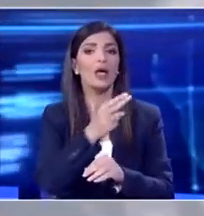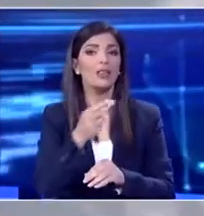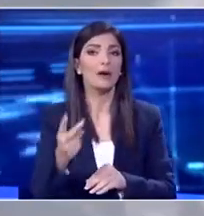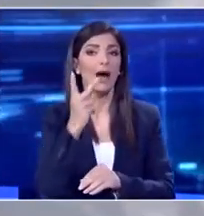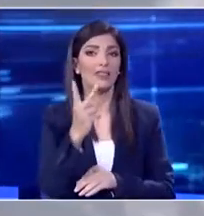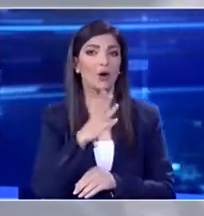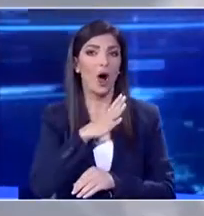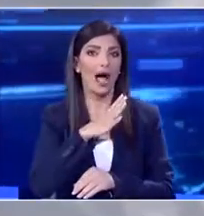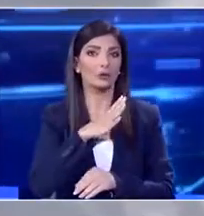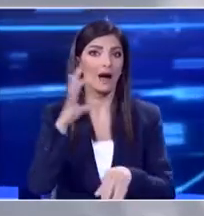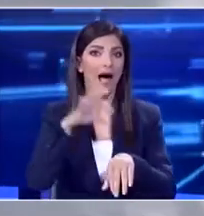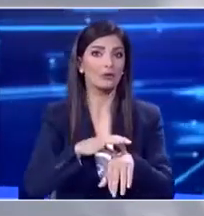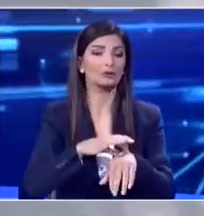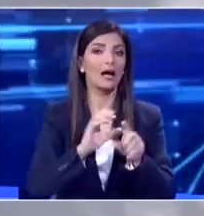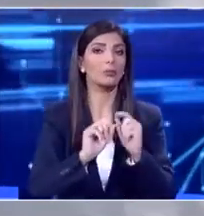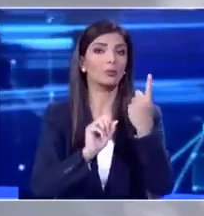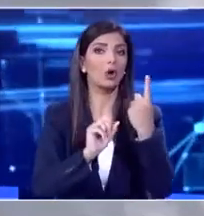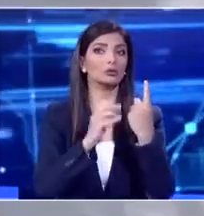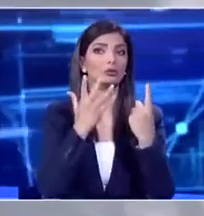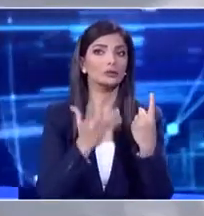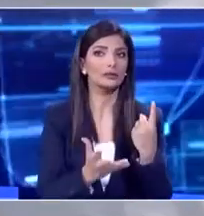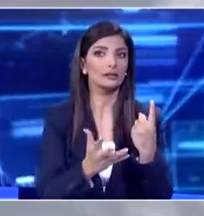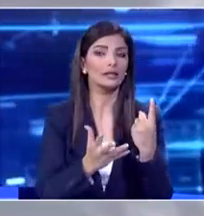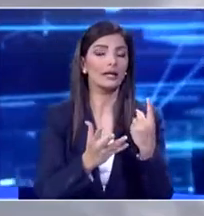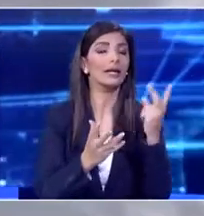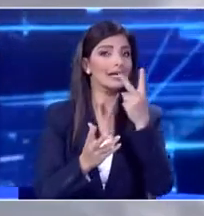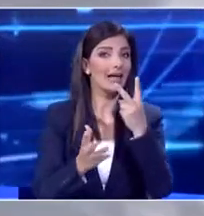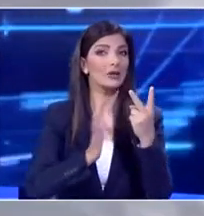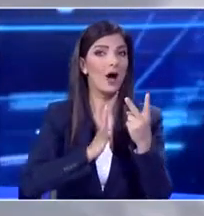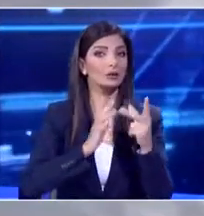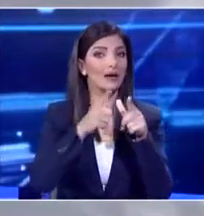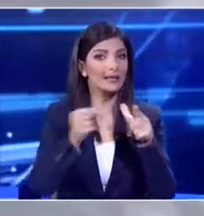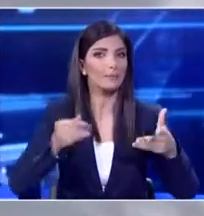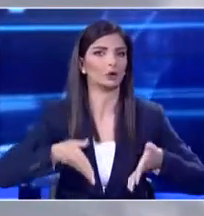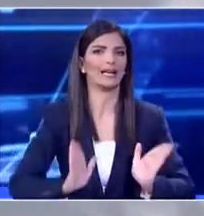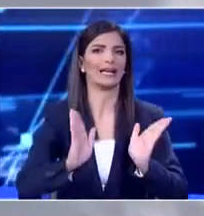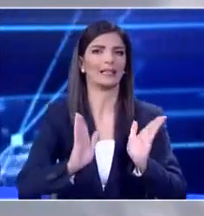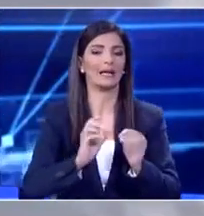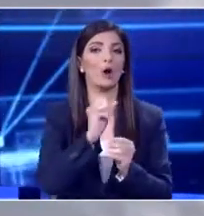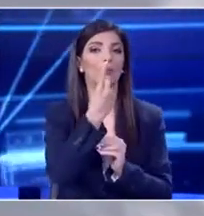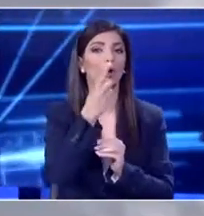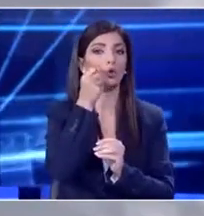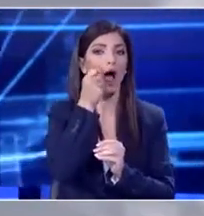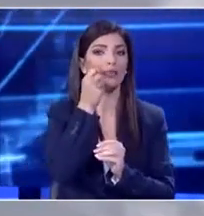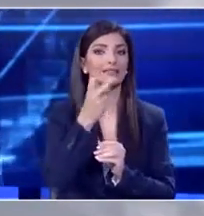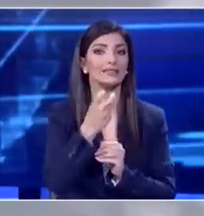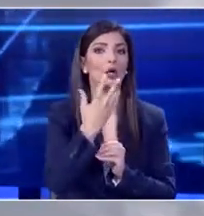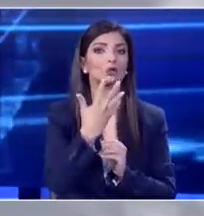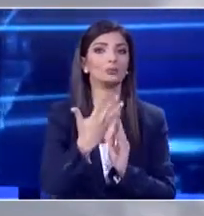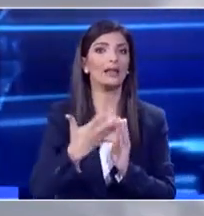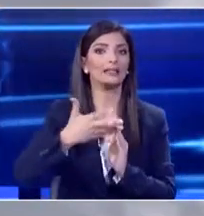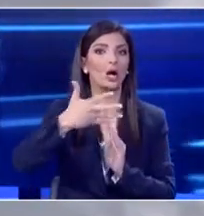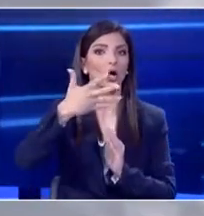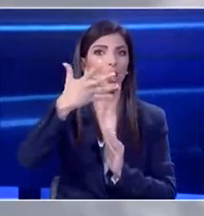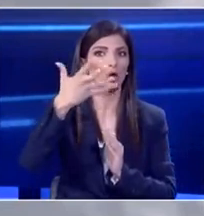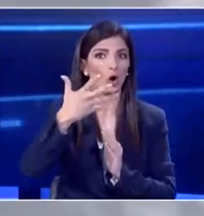πρόκειται για έναν άντρα είναι και οι δύο Κύπροι 25 χρονών ο οποίος ήρθε από το Μιλάνο από τη λάση